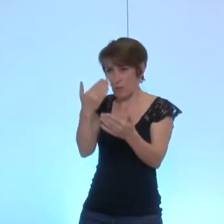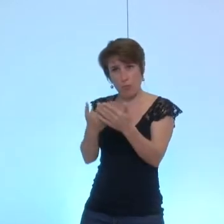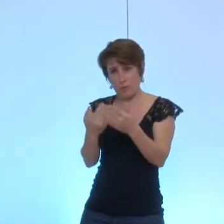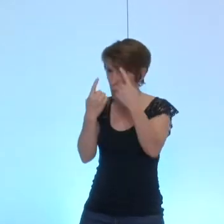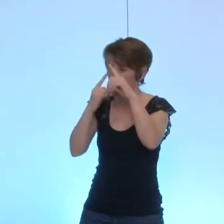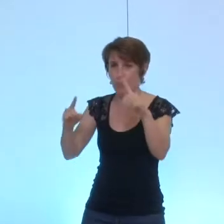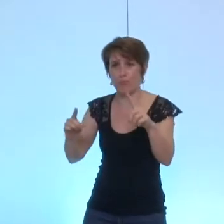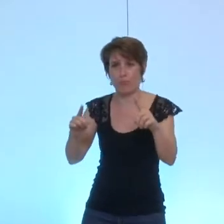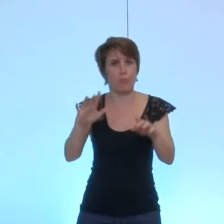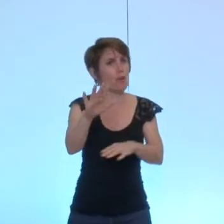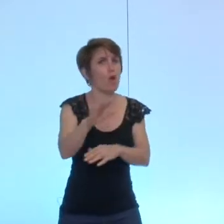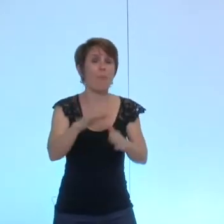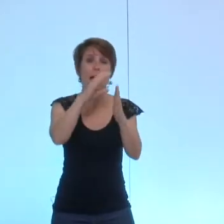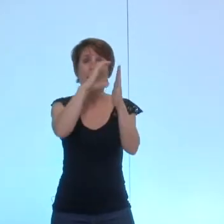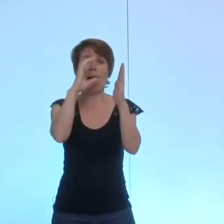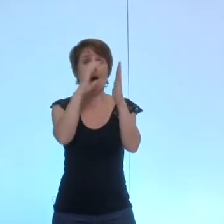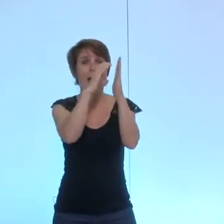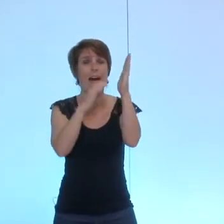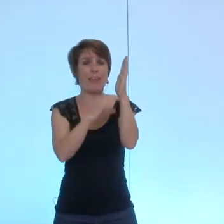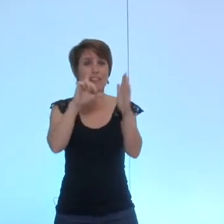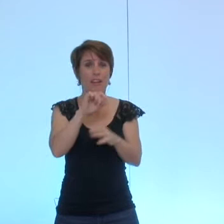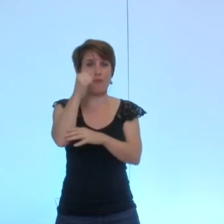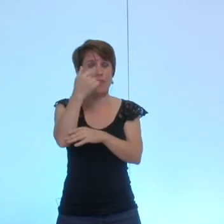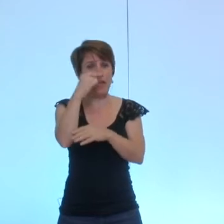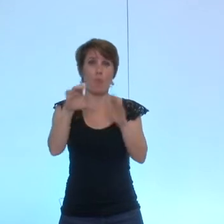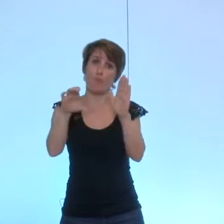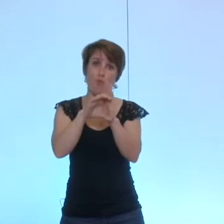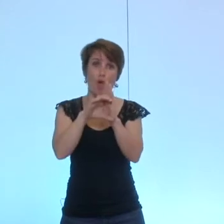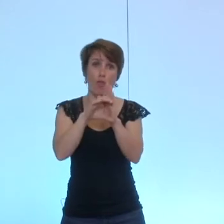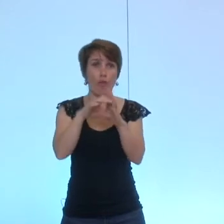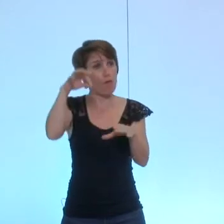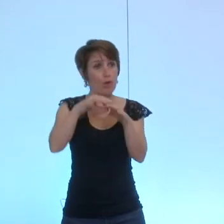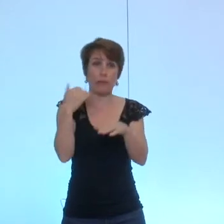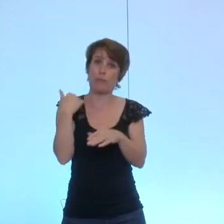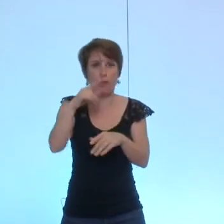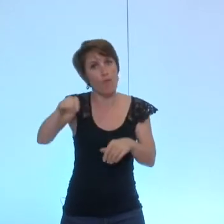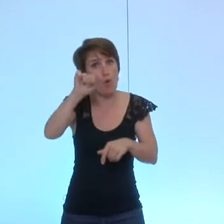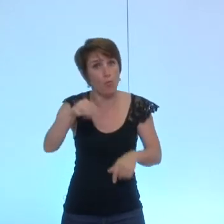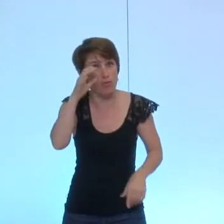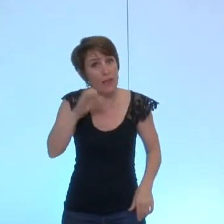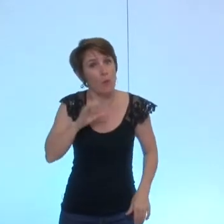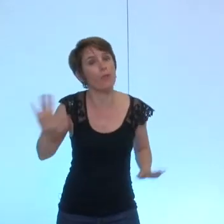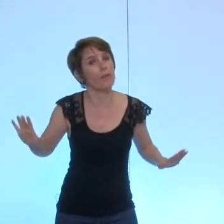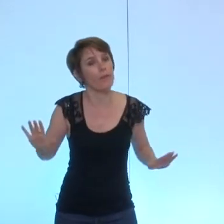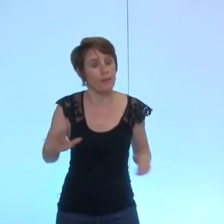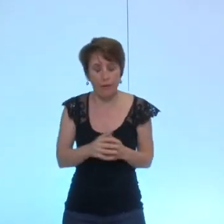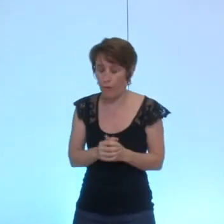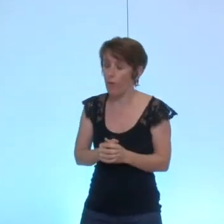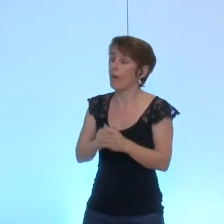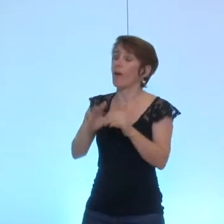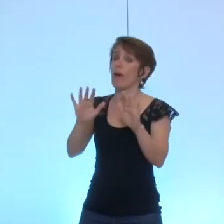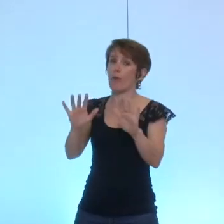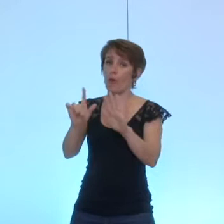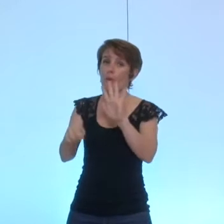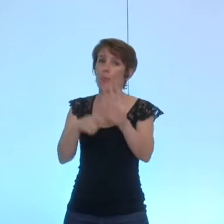mes chers collègues article 21 du code que nous avons voté vous devez m'écouter quelques instants alors bien sûr on n'est pas du tout obligé